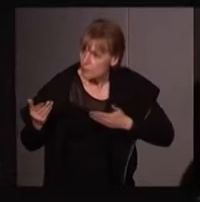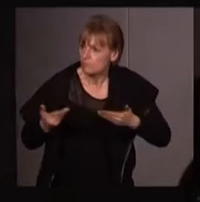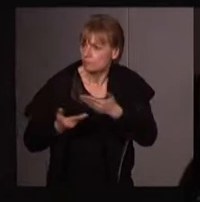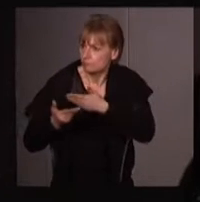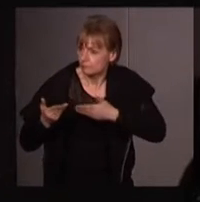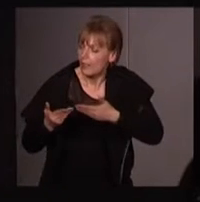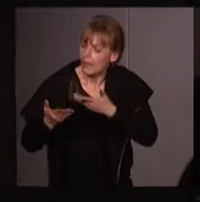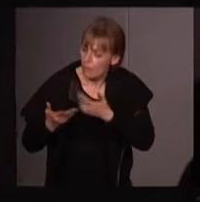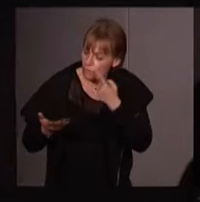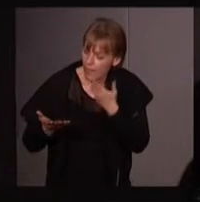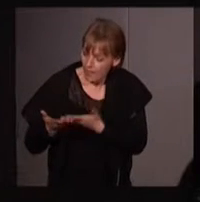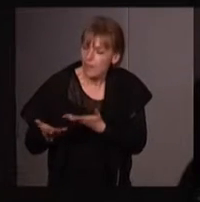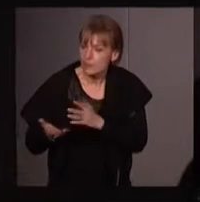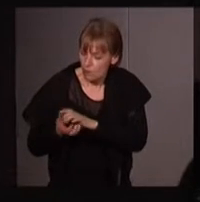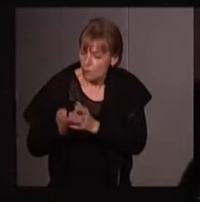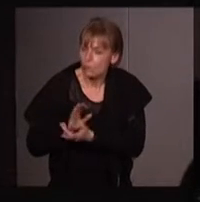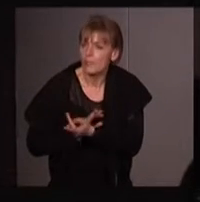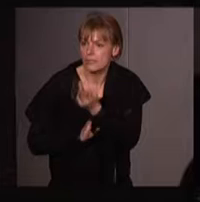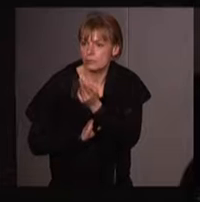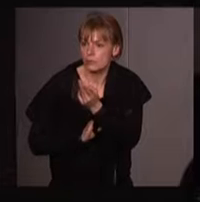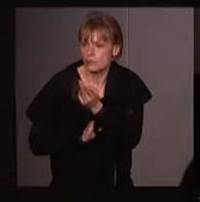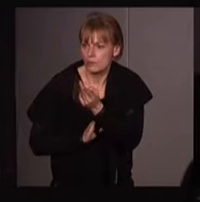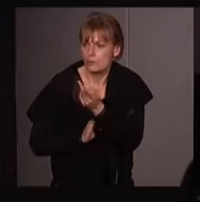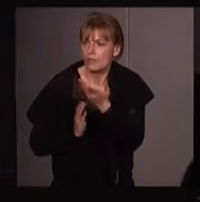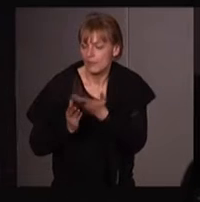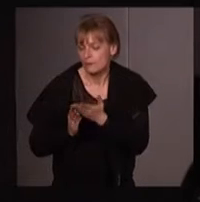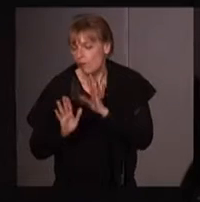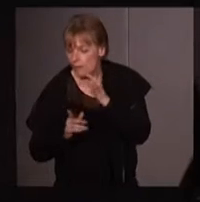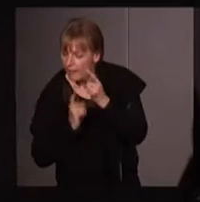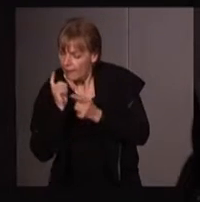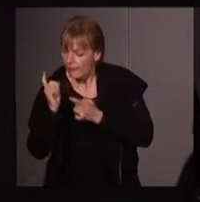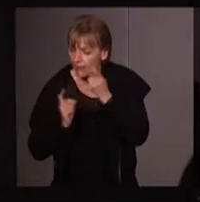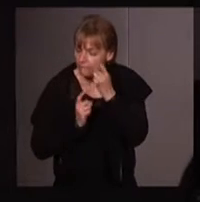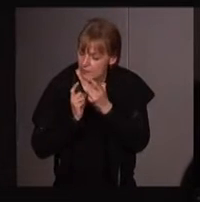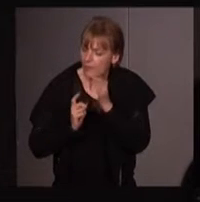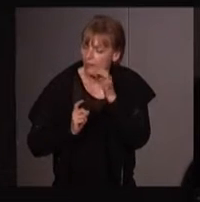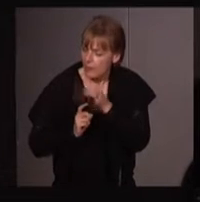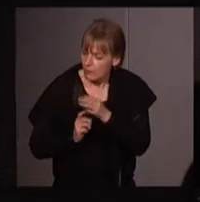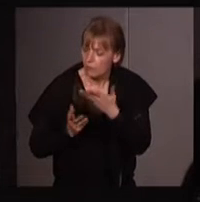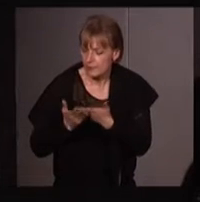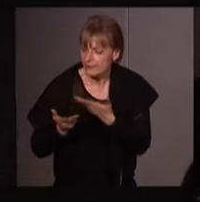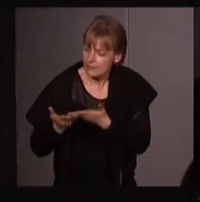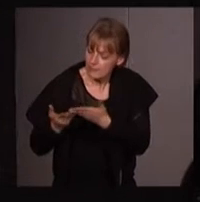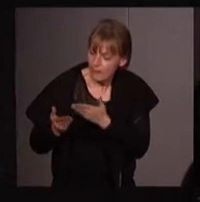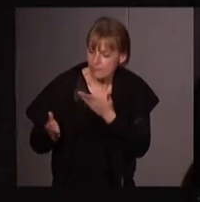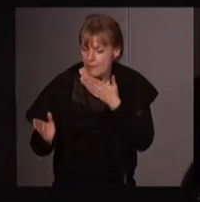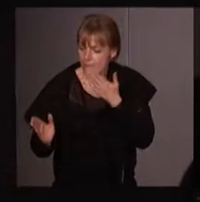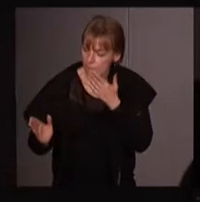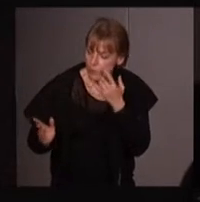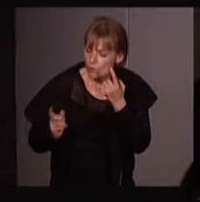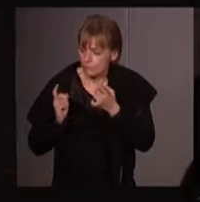plus complexifier et enrichir la façon même dont on peut discuter de cet écoféminisme.